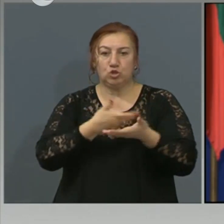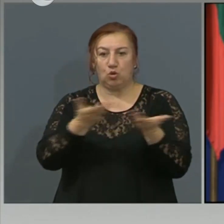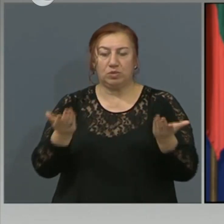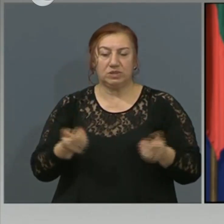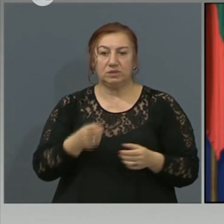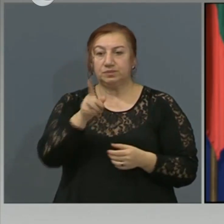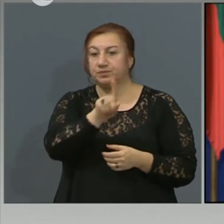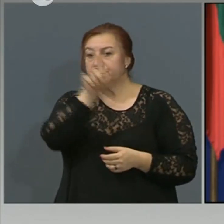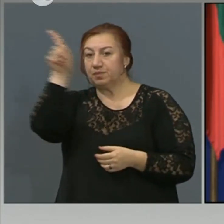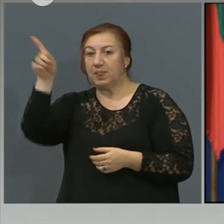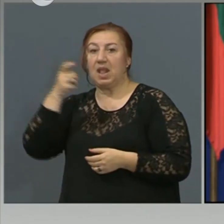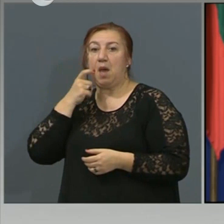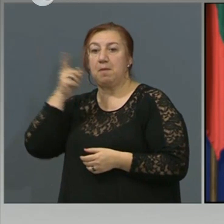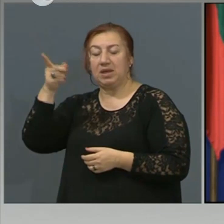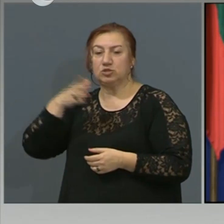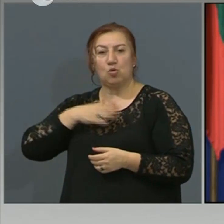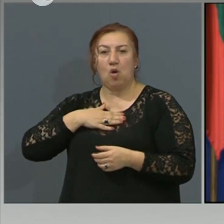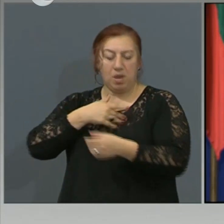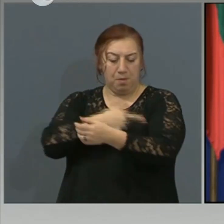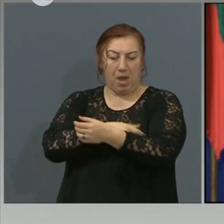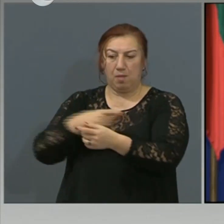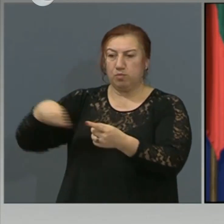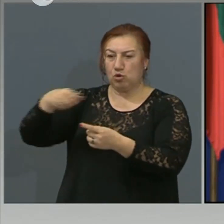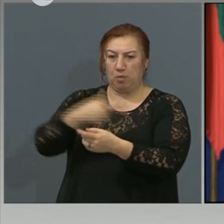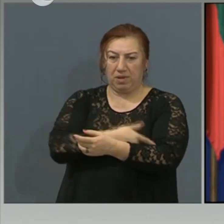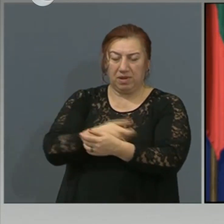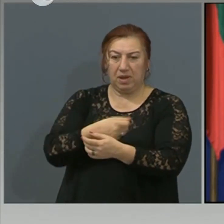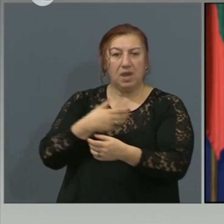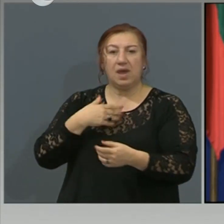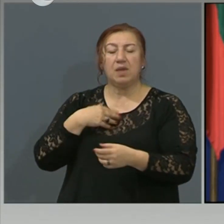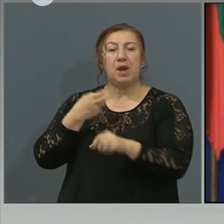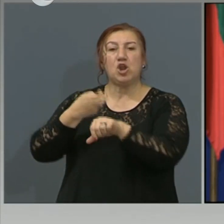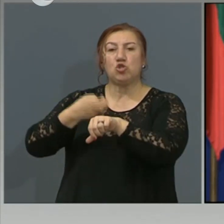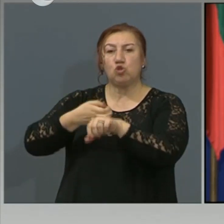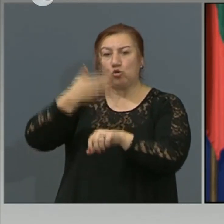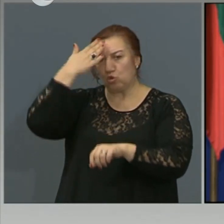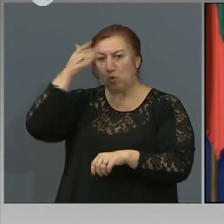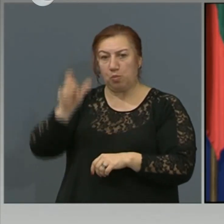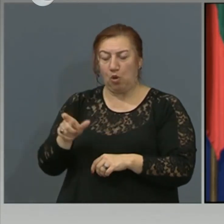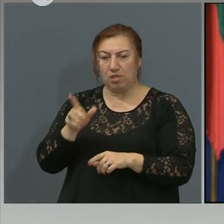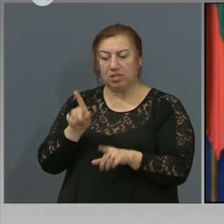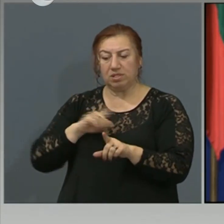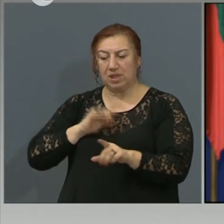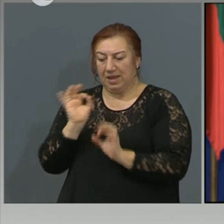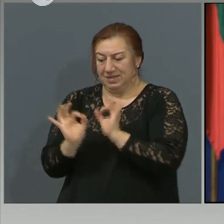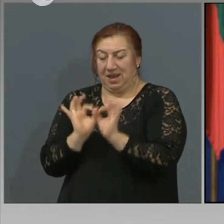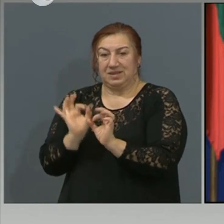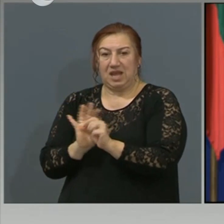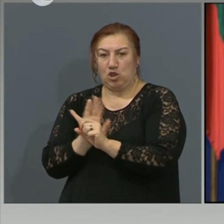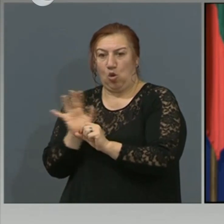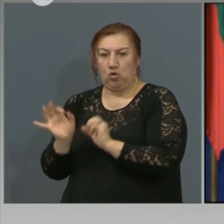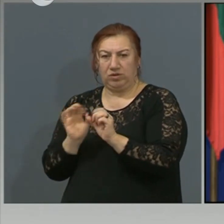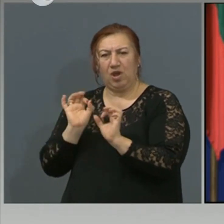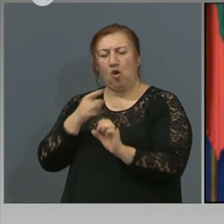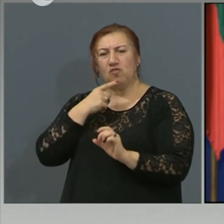В Банско има ли след пробите проба на медик? Заразен. От разлог има